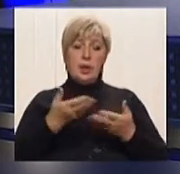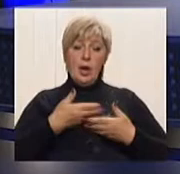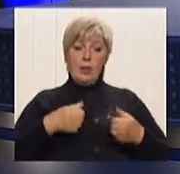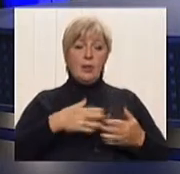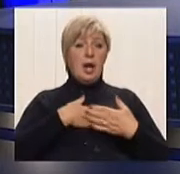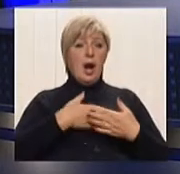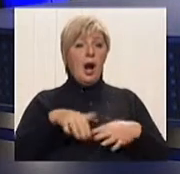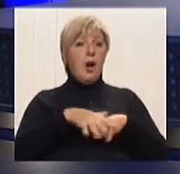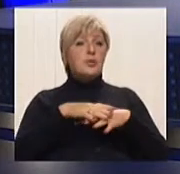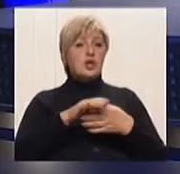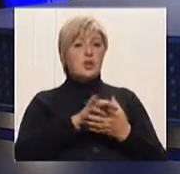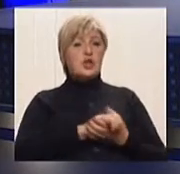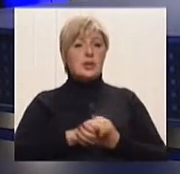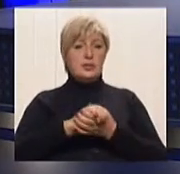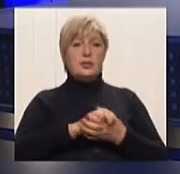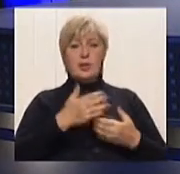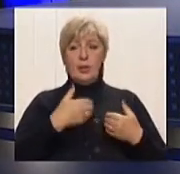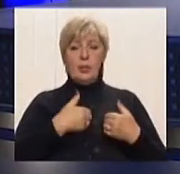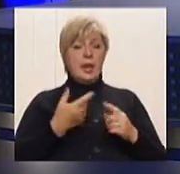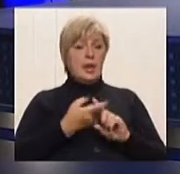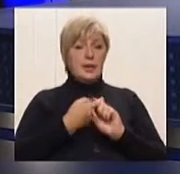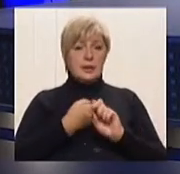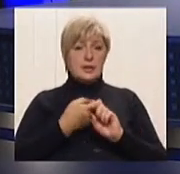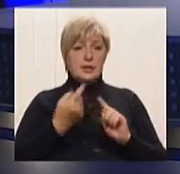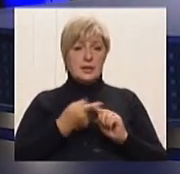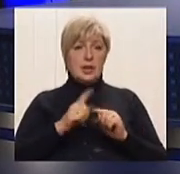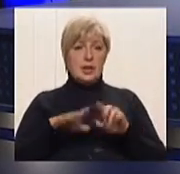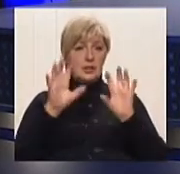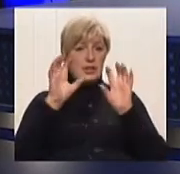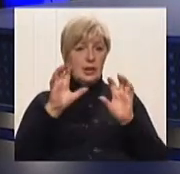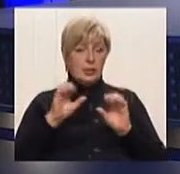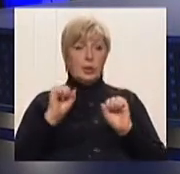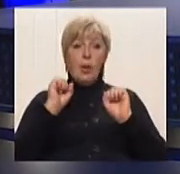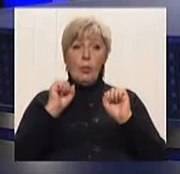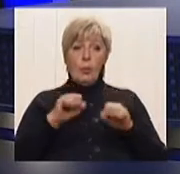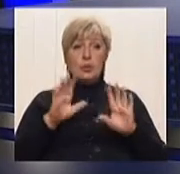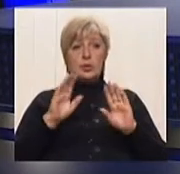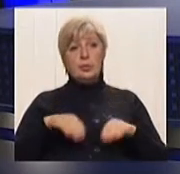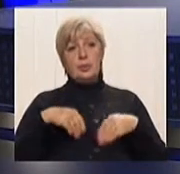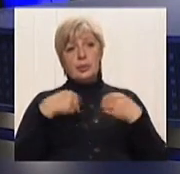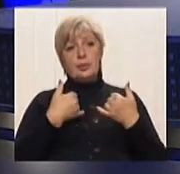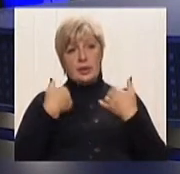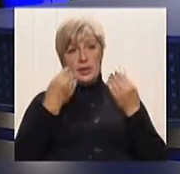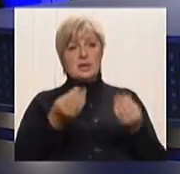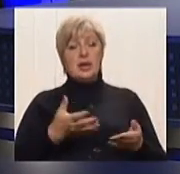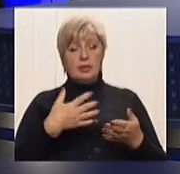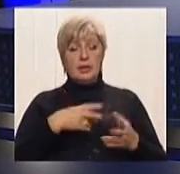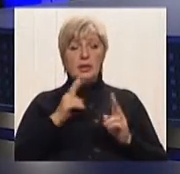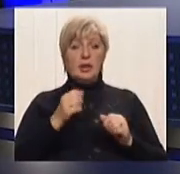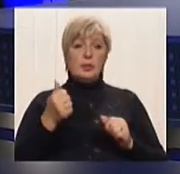не зв'язані цим законом о безплатній правові допомоги, і ми можемо предоставлять як первичну, так і вторичну